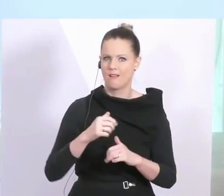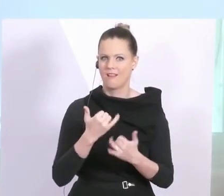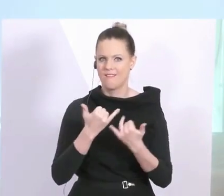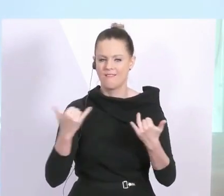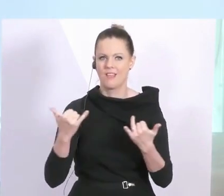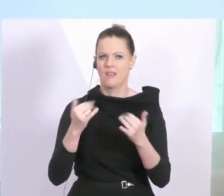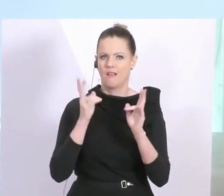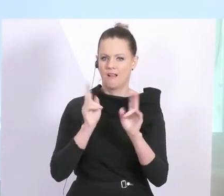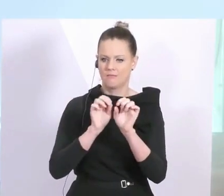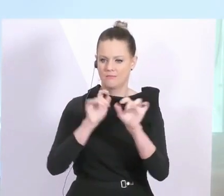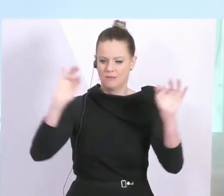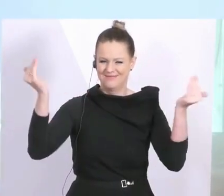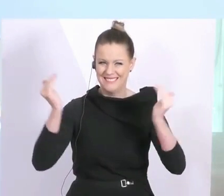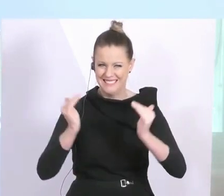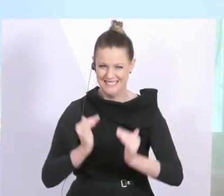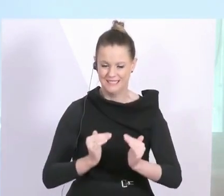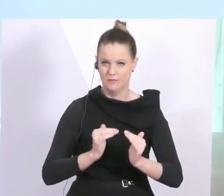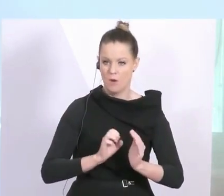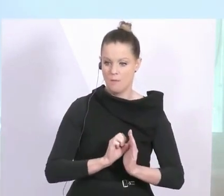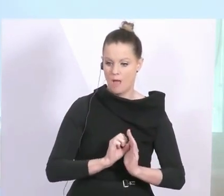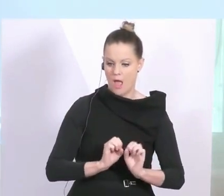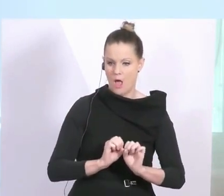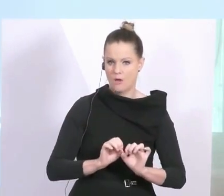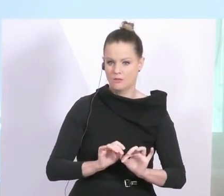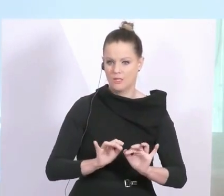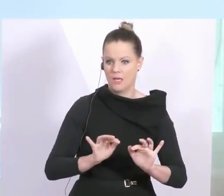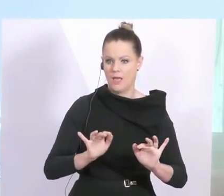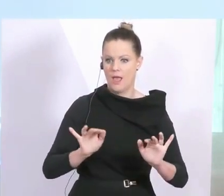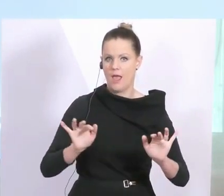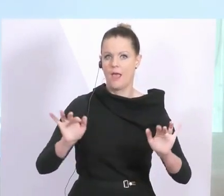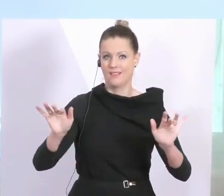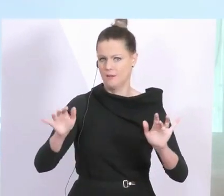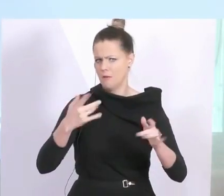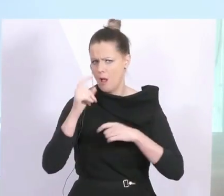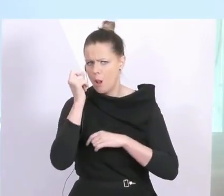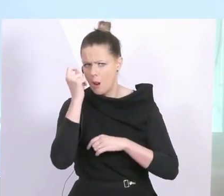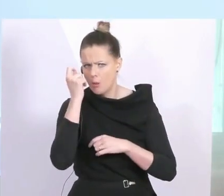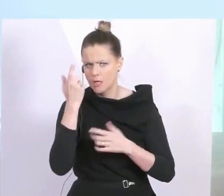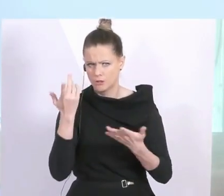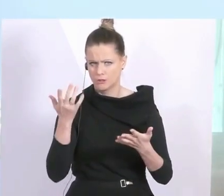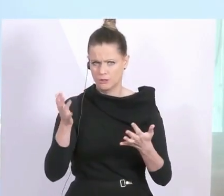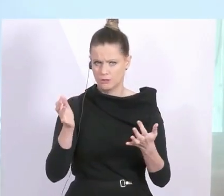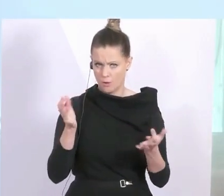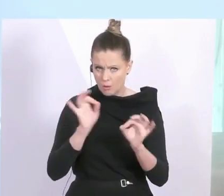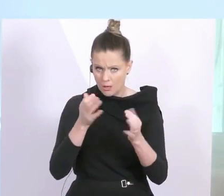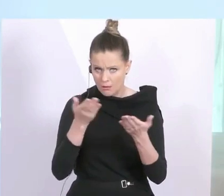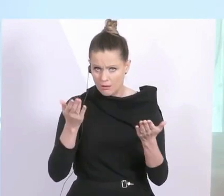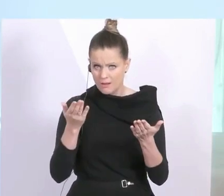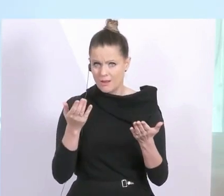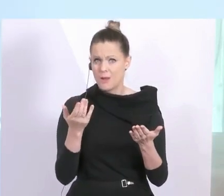weil dann die Ausbreitungskurven in der Folge von einem niedrigeren Niveau ausgehen. Auch das sollte einleuchtend sein. Also wir haben allenthalben